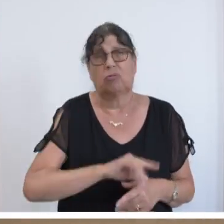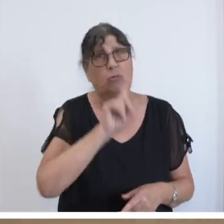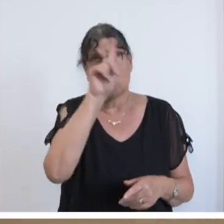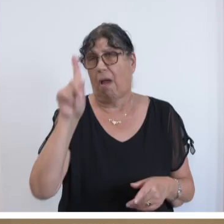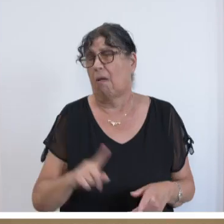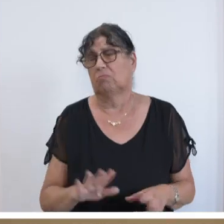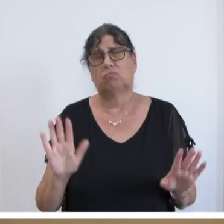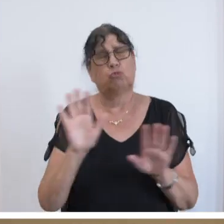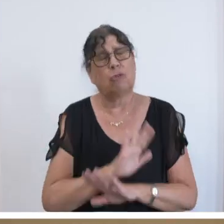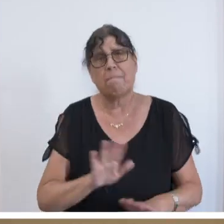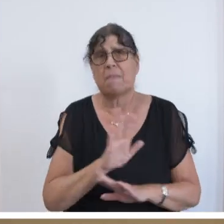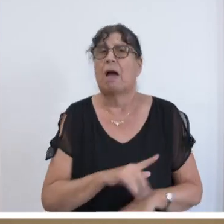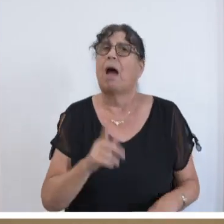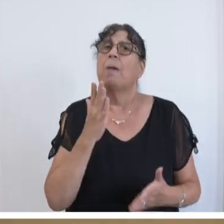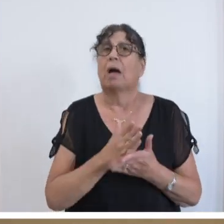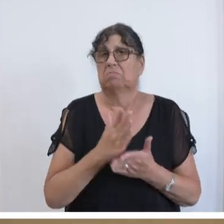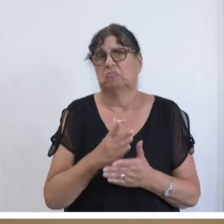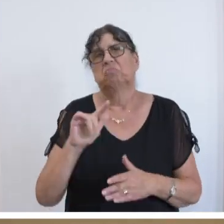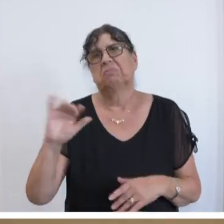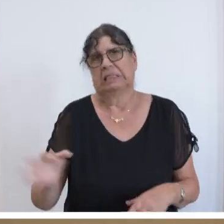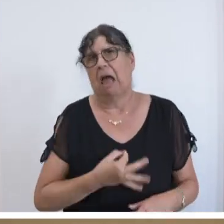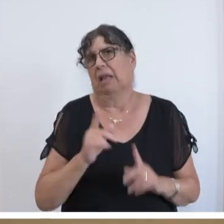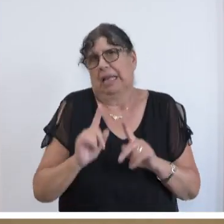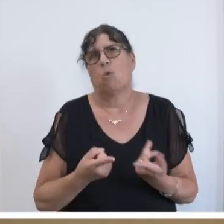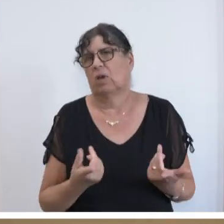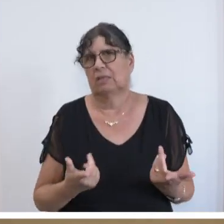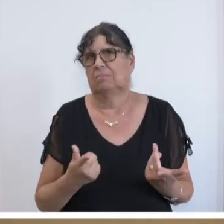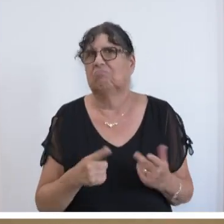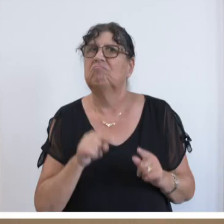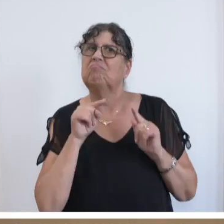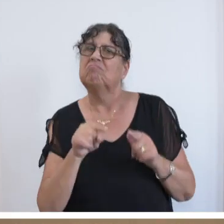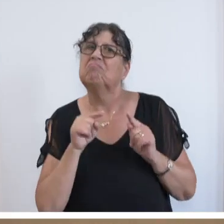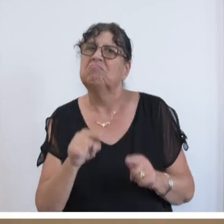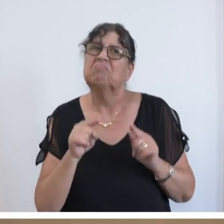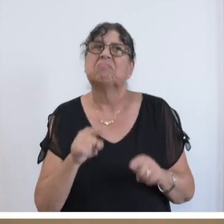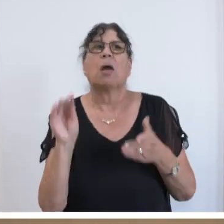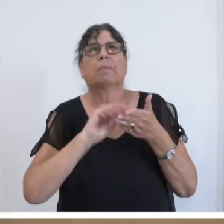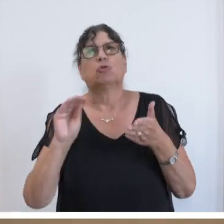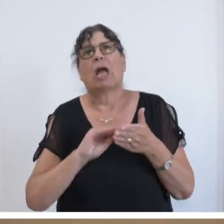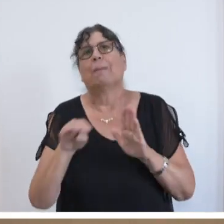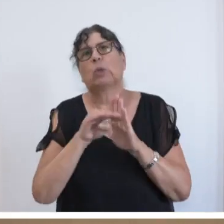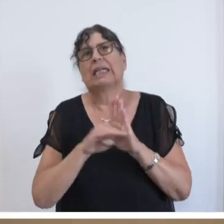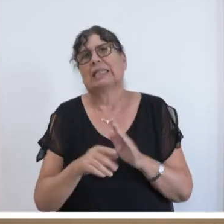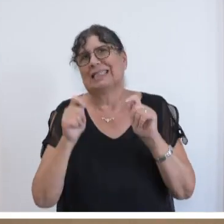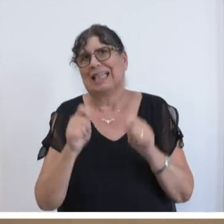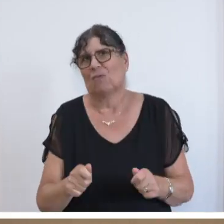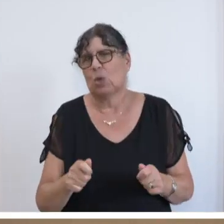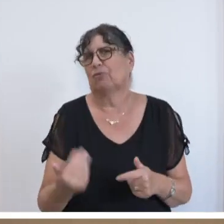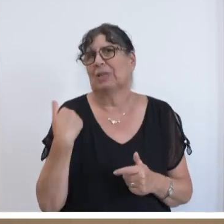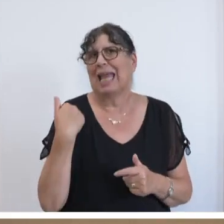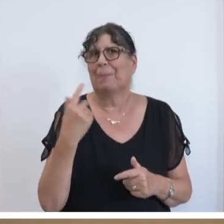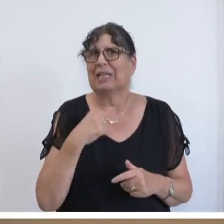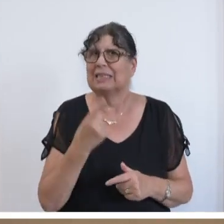dramatisch, aber längst auch im Saarland. Die Zielbeschreibung im Gesetzentwurf und die Ministerin selbst, haben es ja angerissen, in